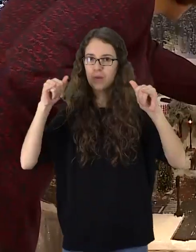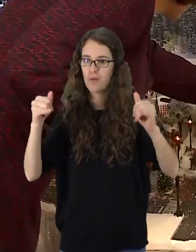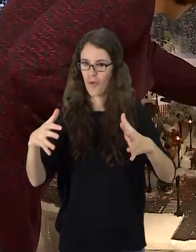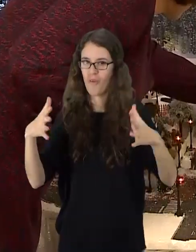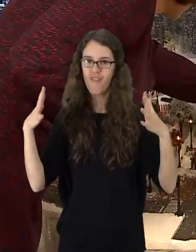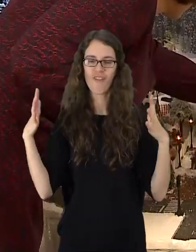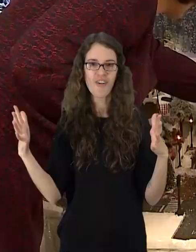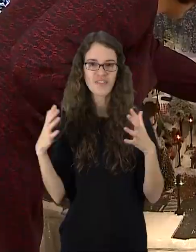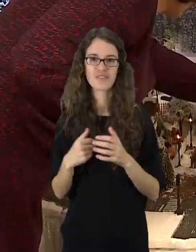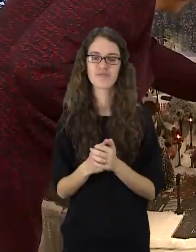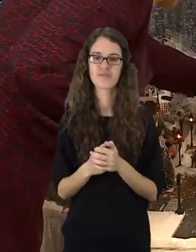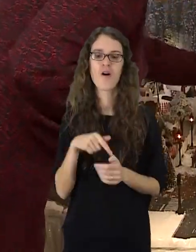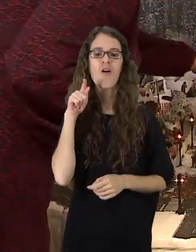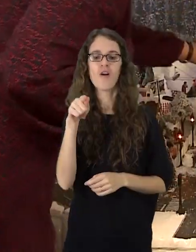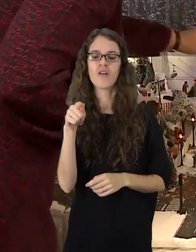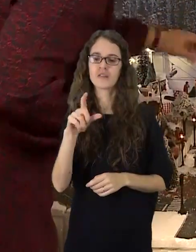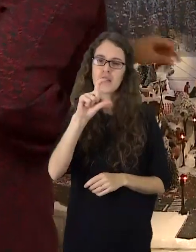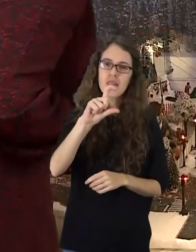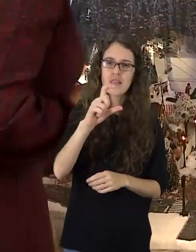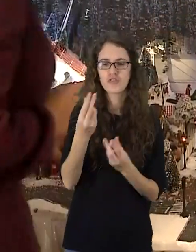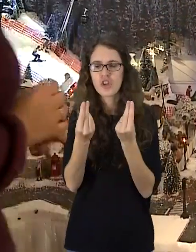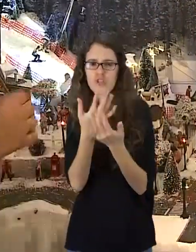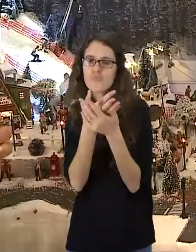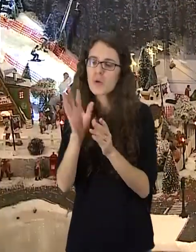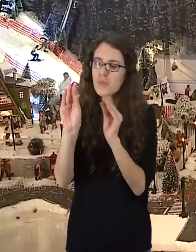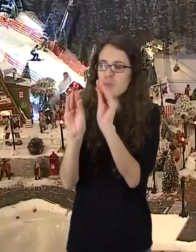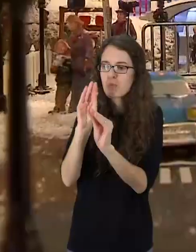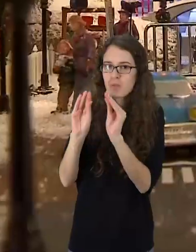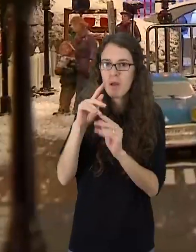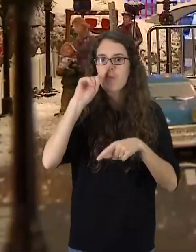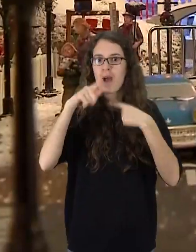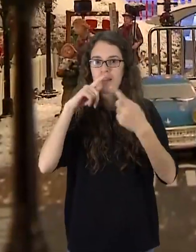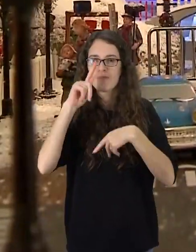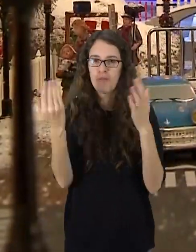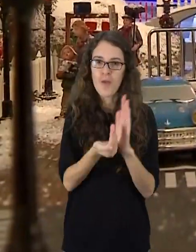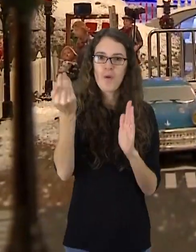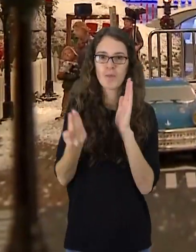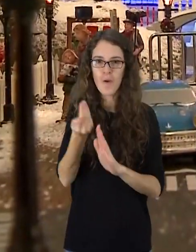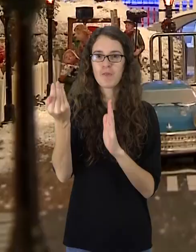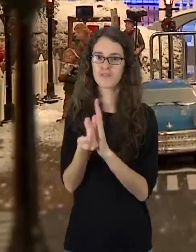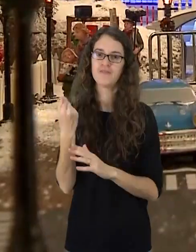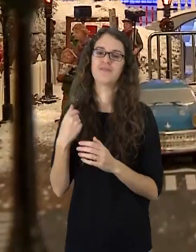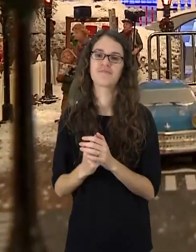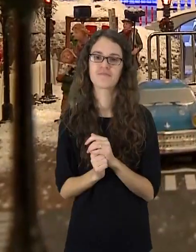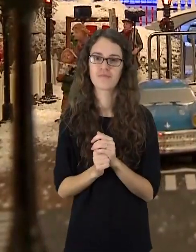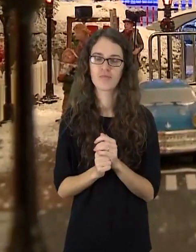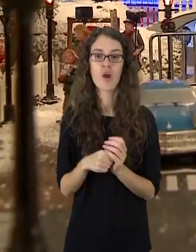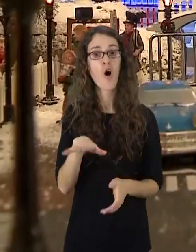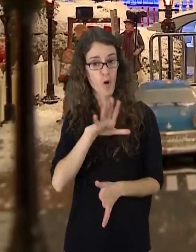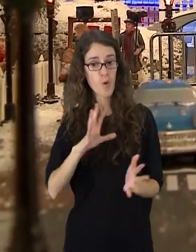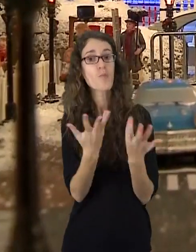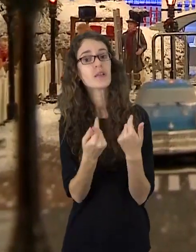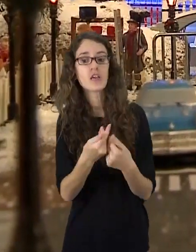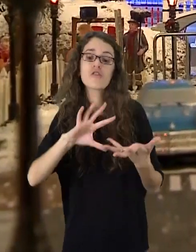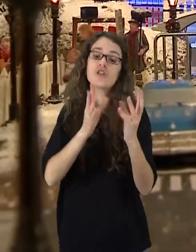ko ne visų miesto. O figūrėlių kolekcija kas kart vis papildoma naujai žaisliukais. Ar esat kada skaičiavė, kiek čia yra